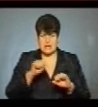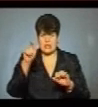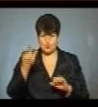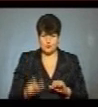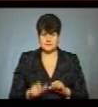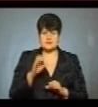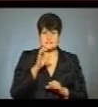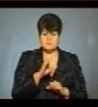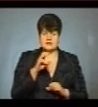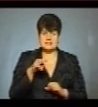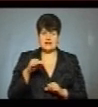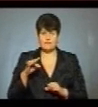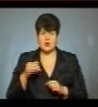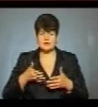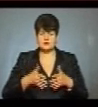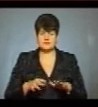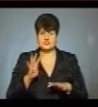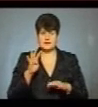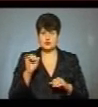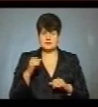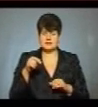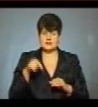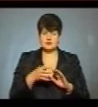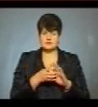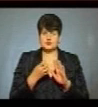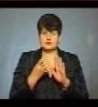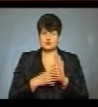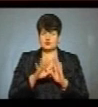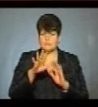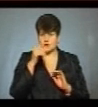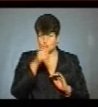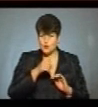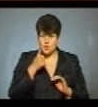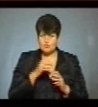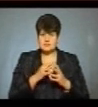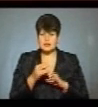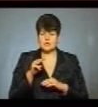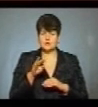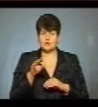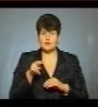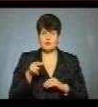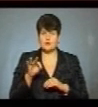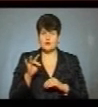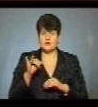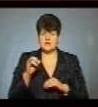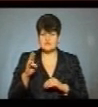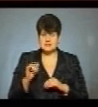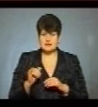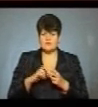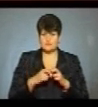Степан Стефурак народився 4 серпня 1995 року в селі Топорівці на Івано-Франківщині.